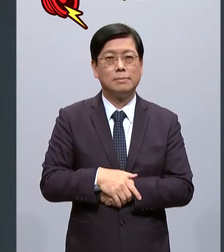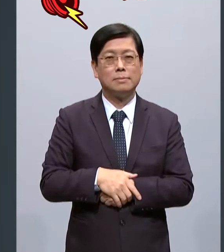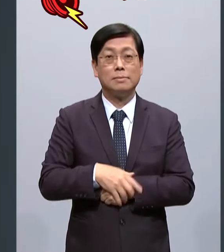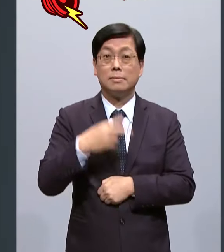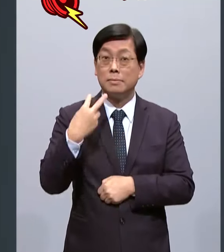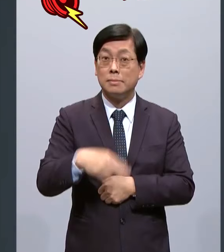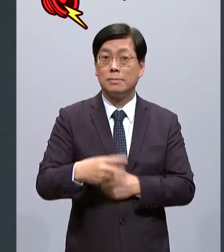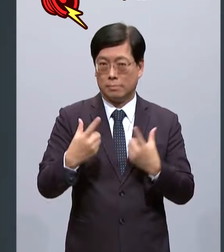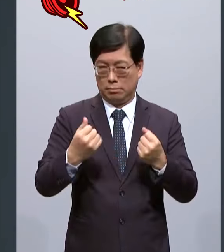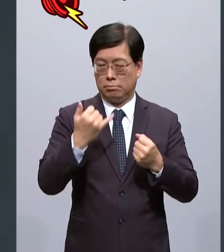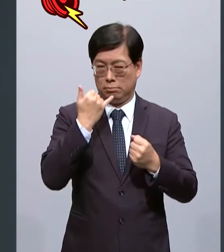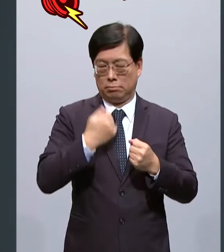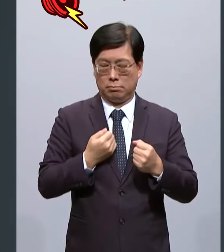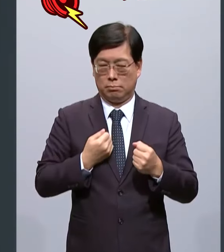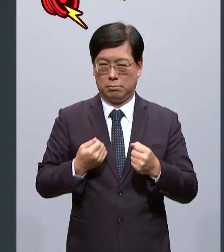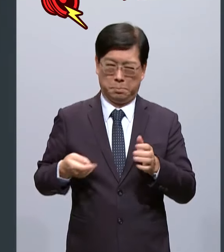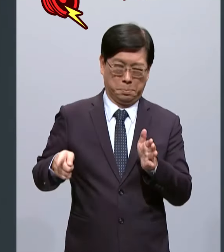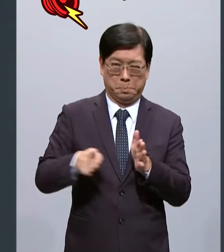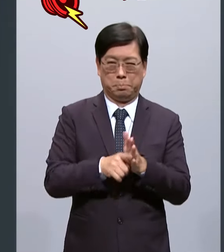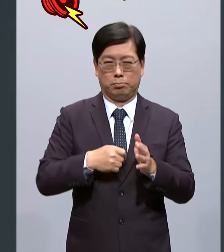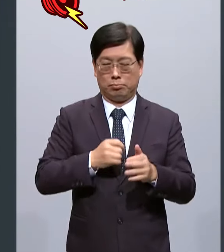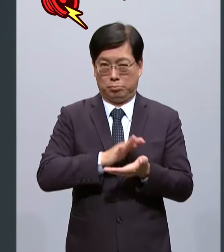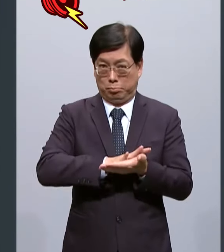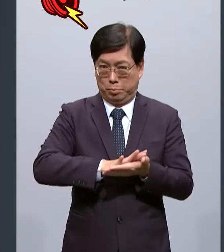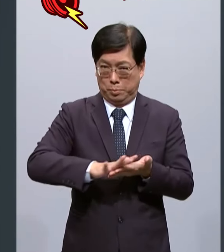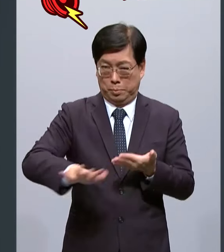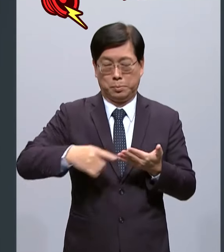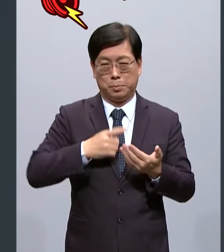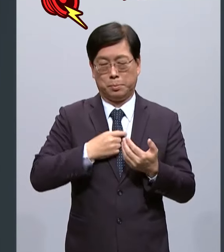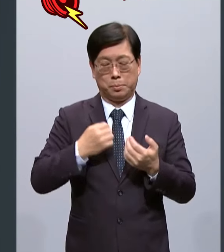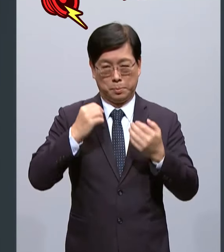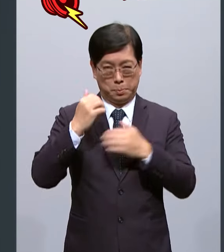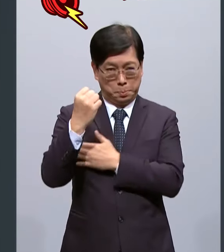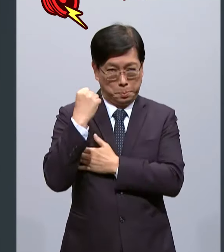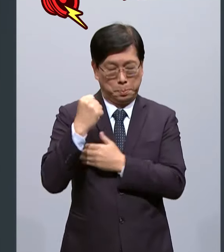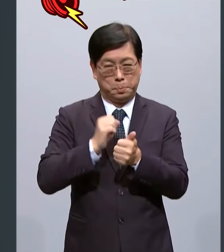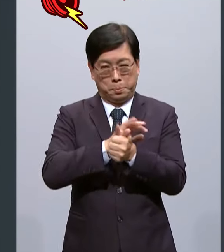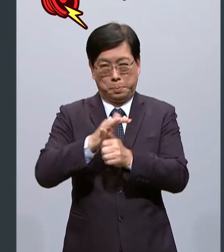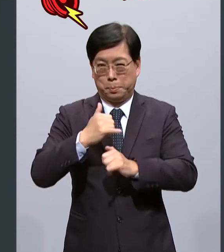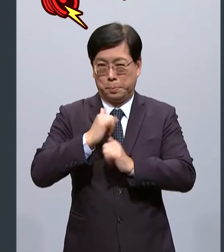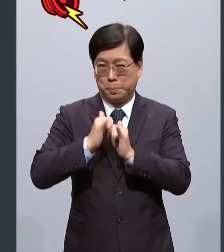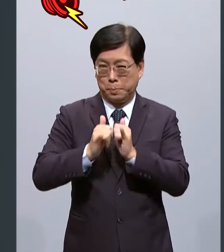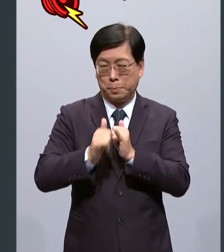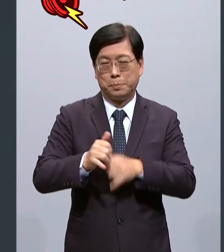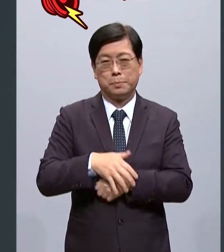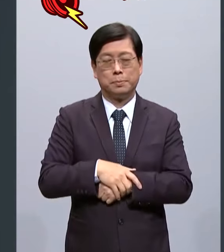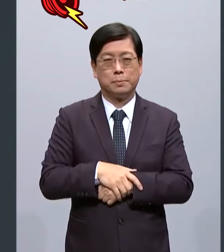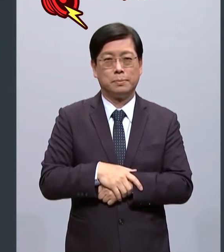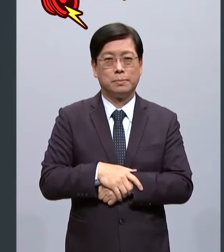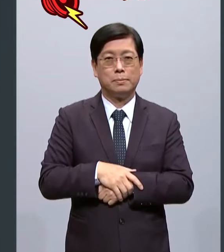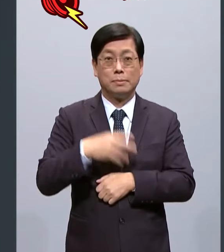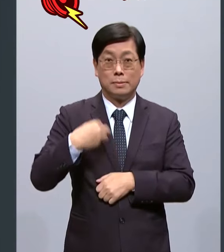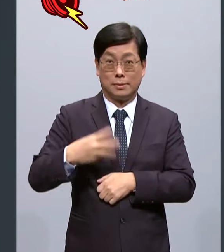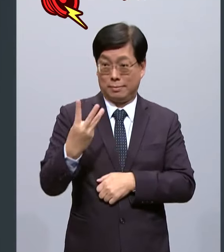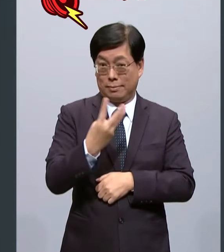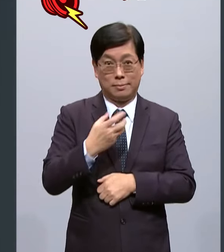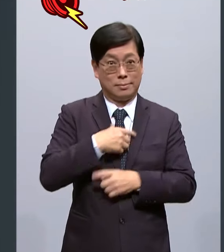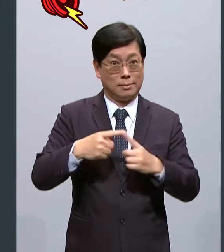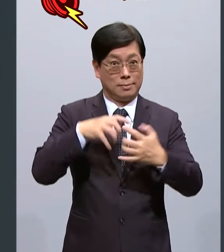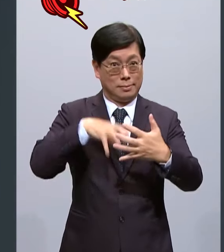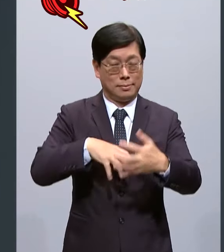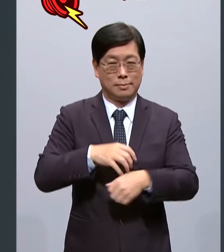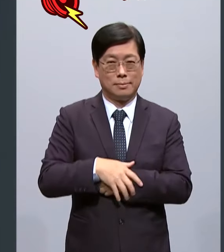而且也最能够贯彻青年勤政爱乡徒的精神我也是三组人当中